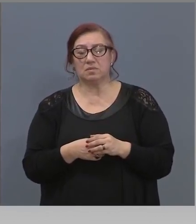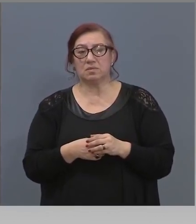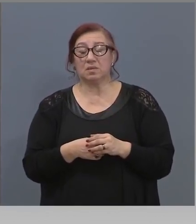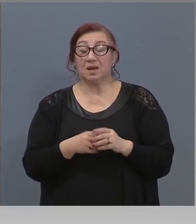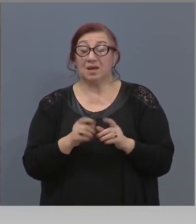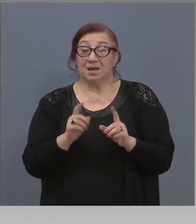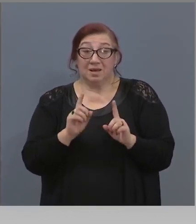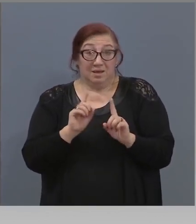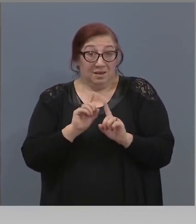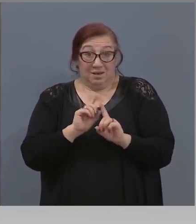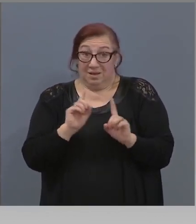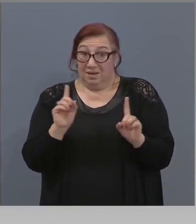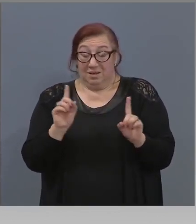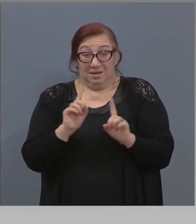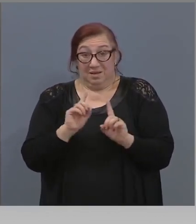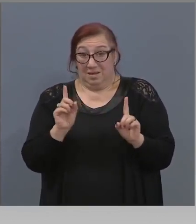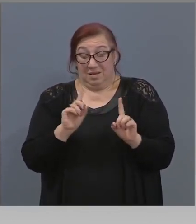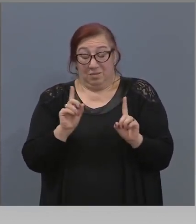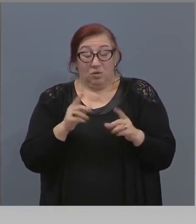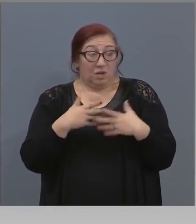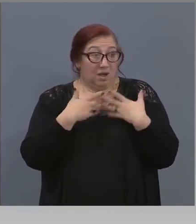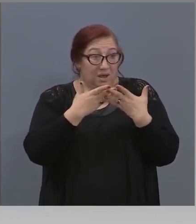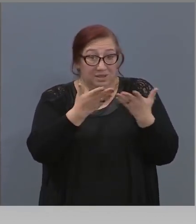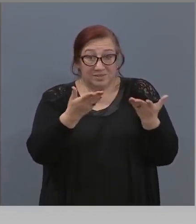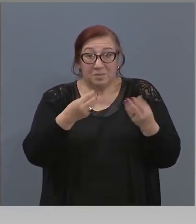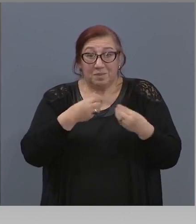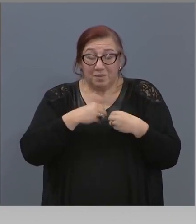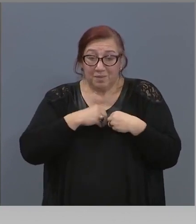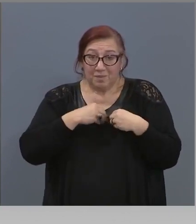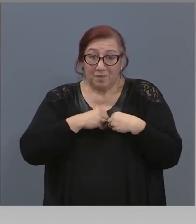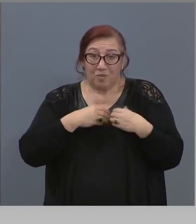Не мога, повярвайте ми, деце вика,